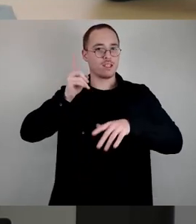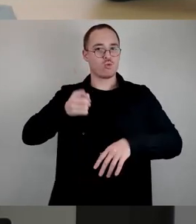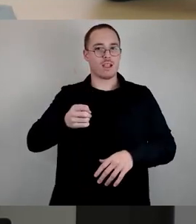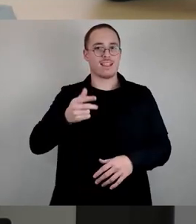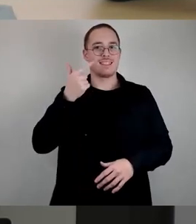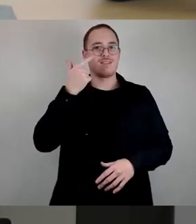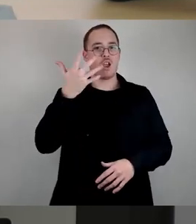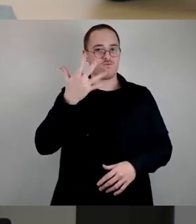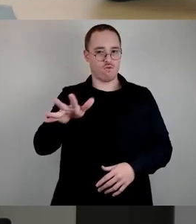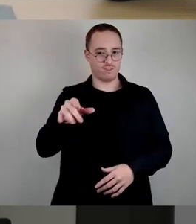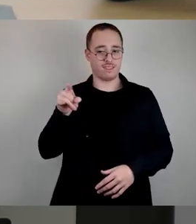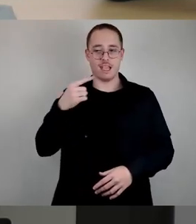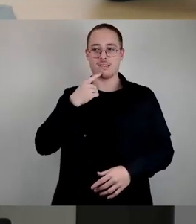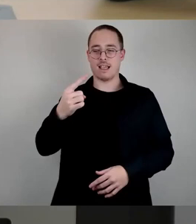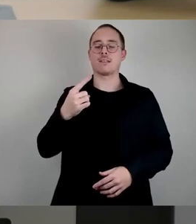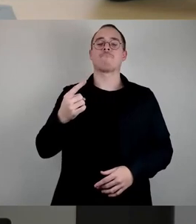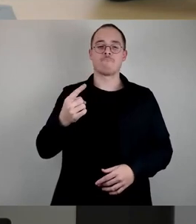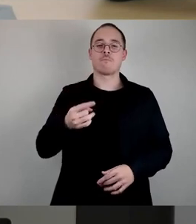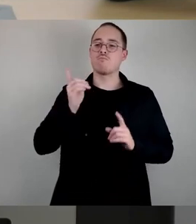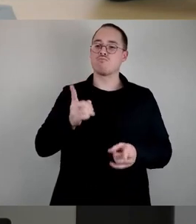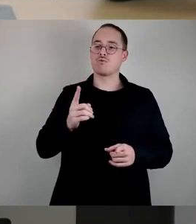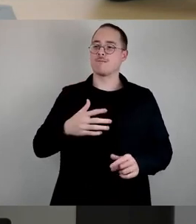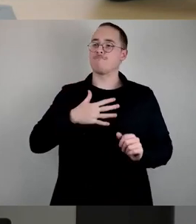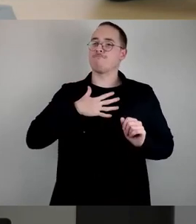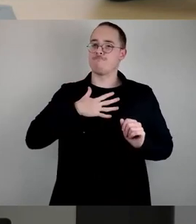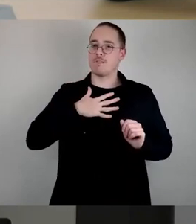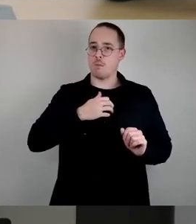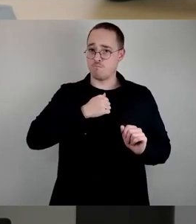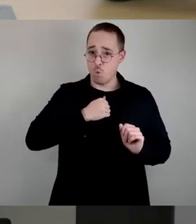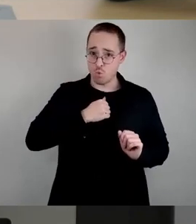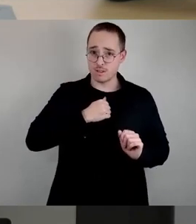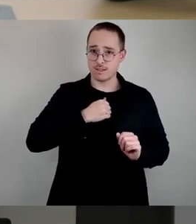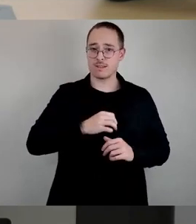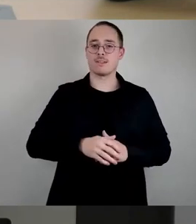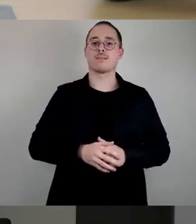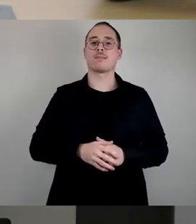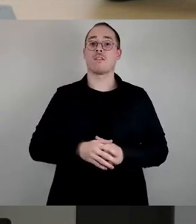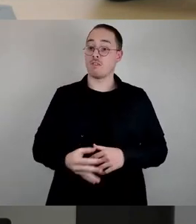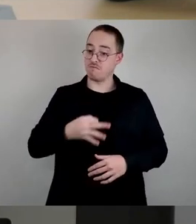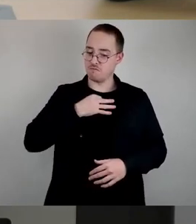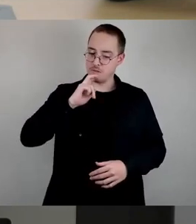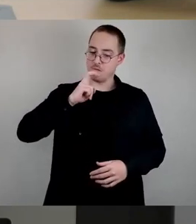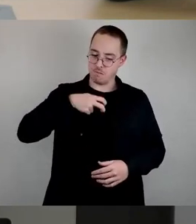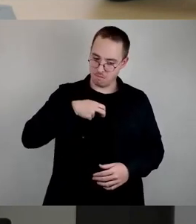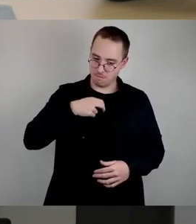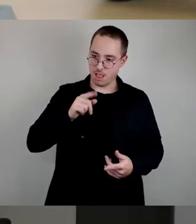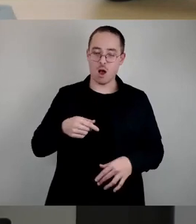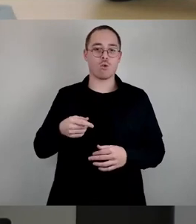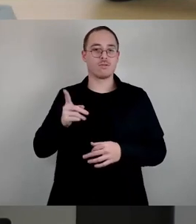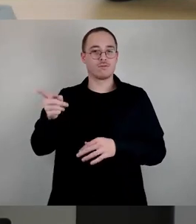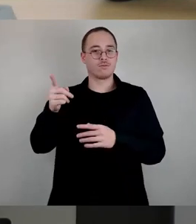Zur Tapferkeit gegen sich selbst, zur Tapferkeit gegen überkommendes Denken und zur Tapferkeit gegen die Trägheit des Herzens.